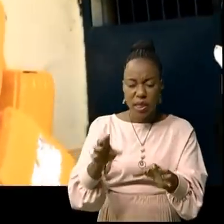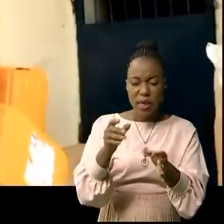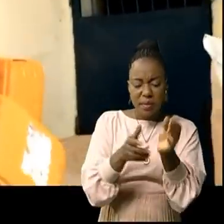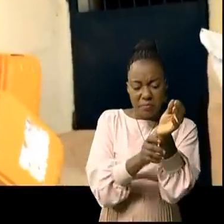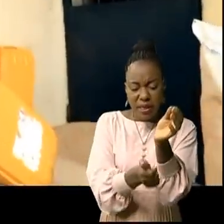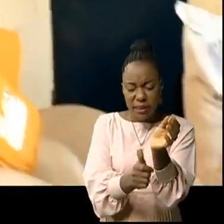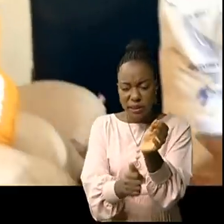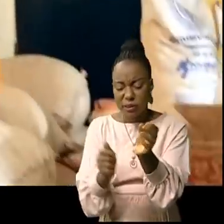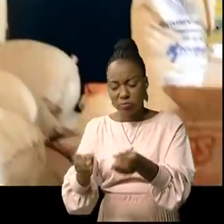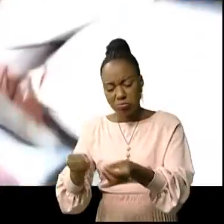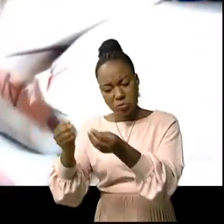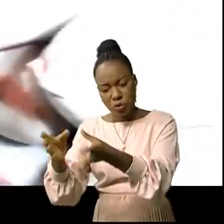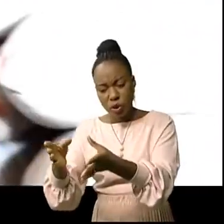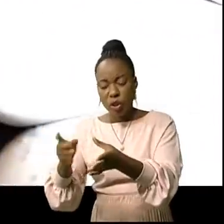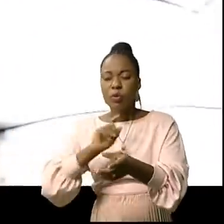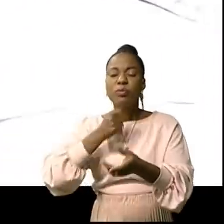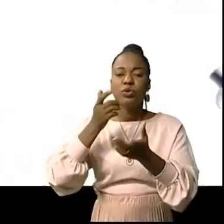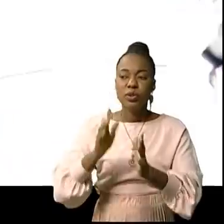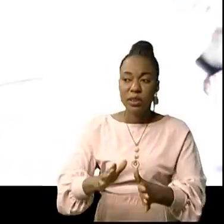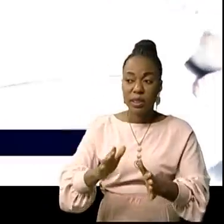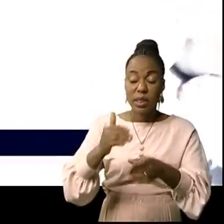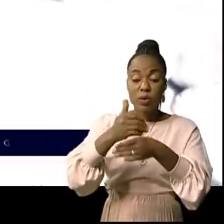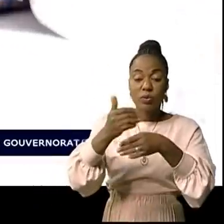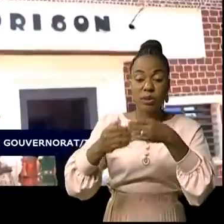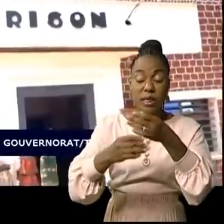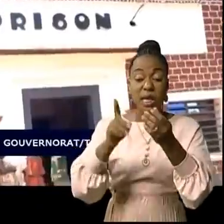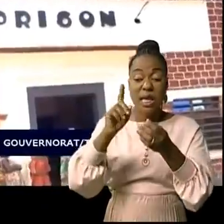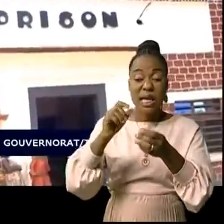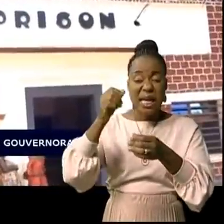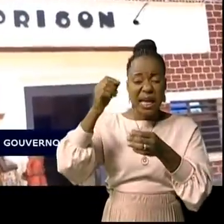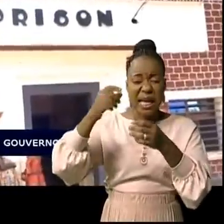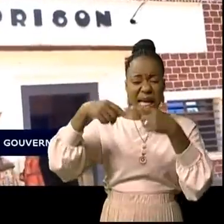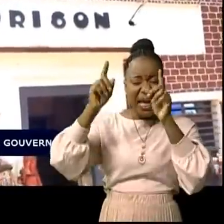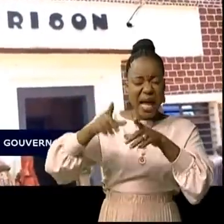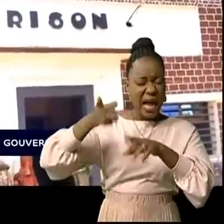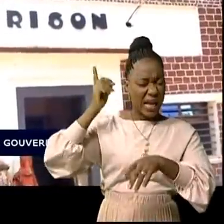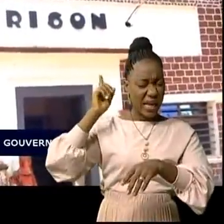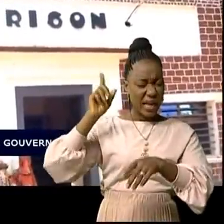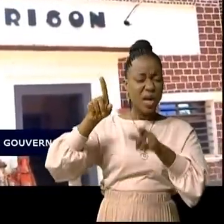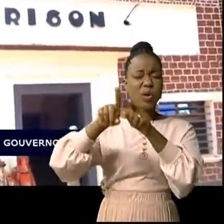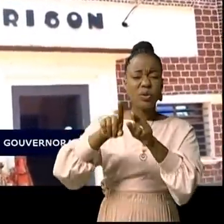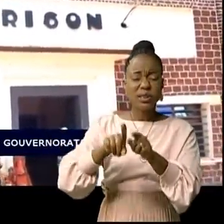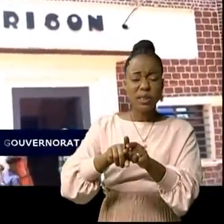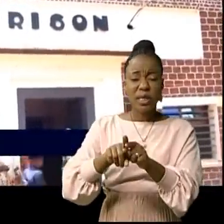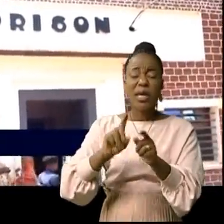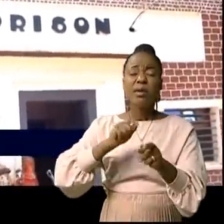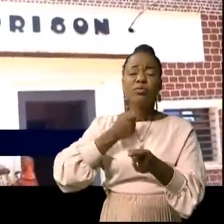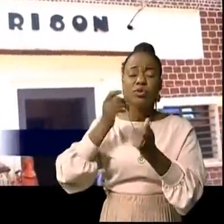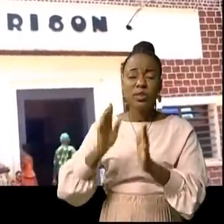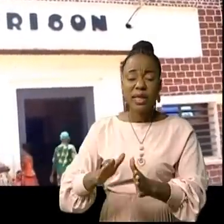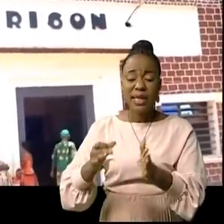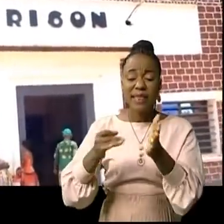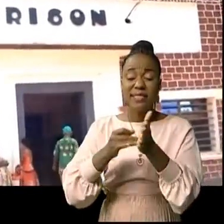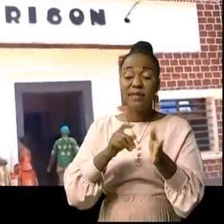bien d'autres a été offert aux pensionnaires. Construite il y a près d'un siècle maintenant, la prison centrale de Calémi-Régorge a séjour plus de 900